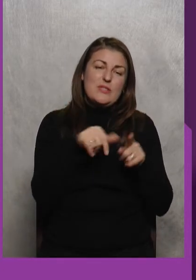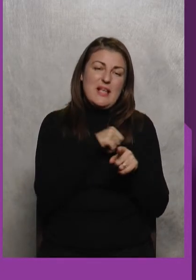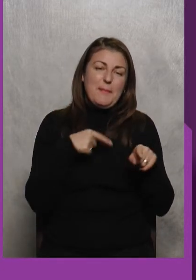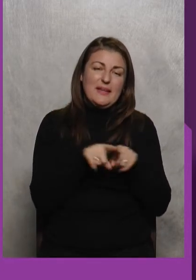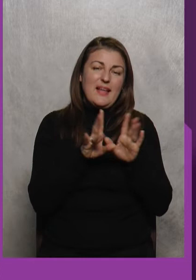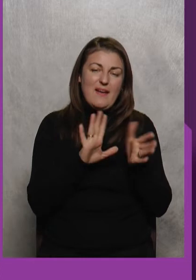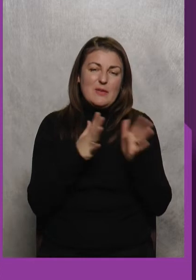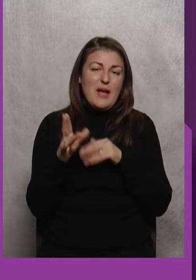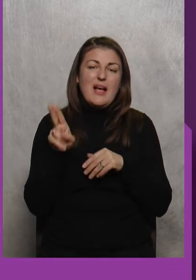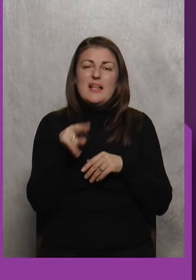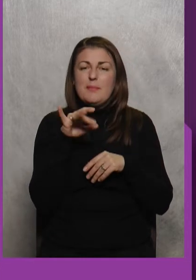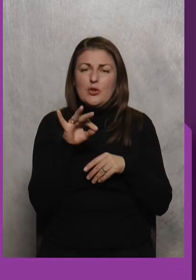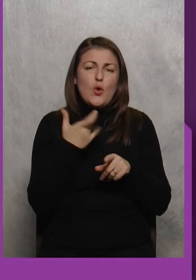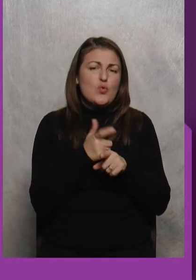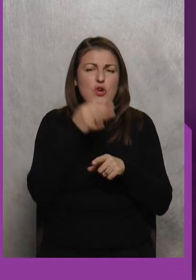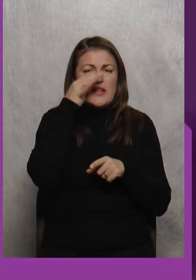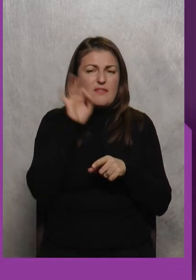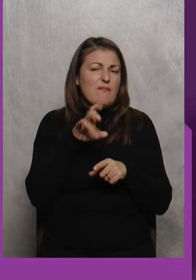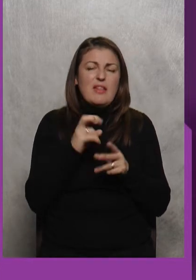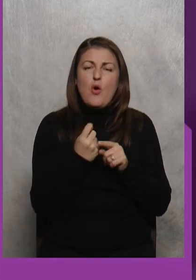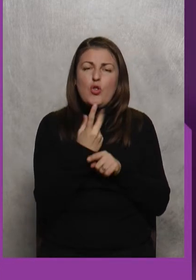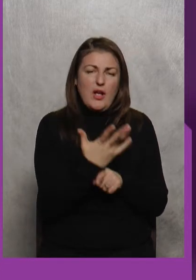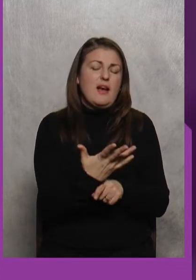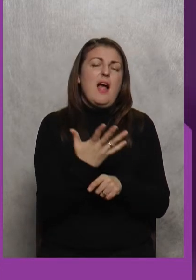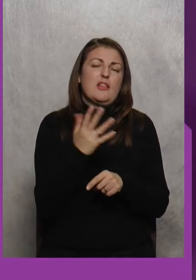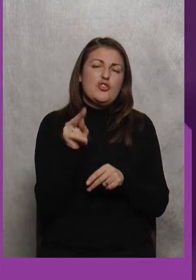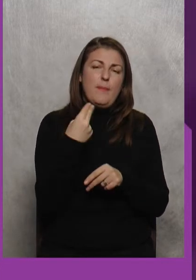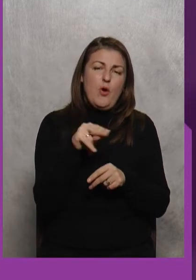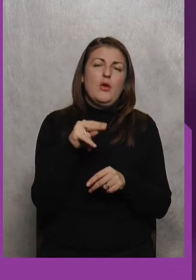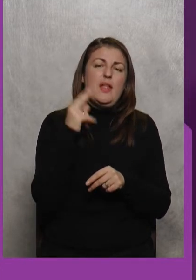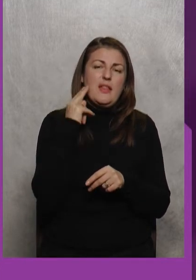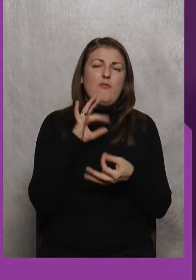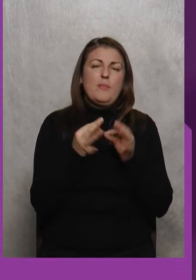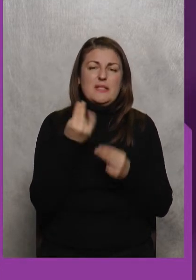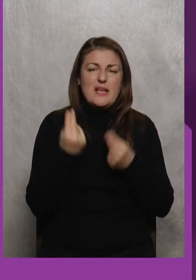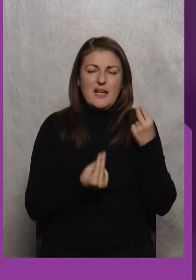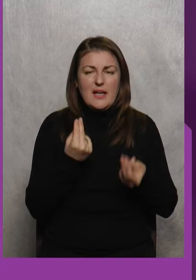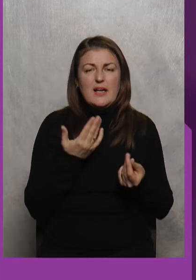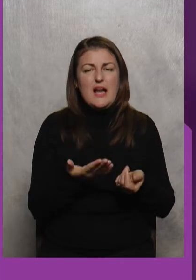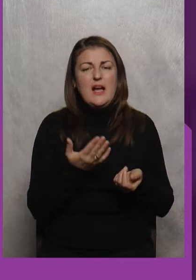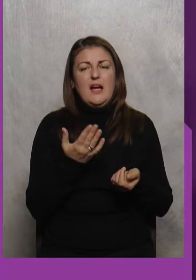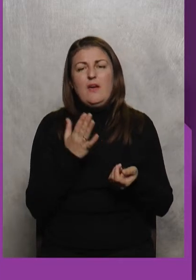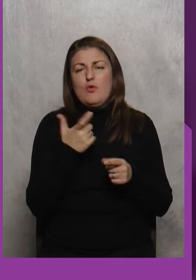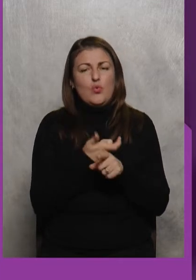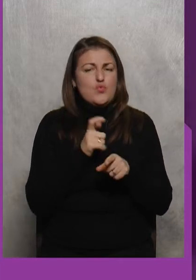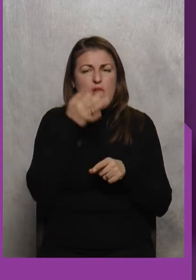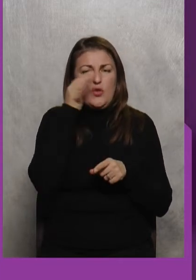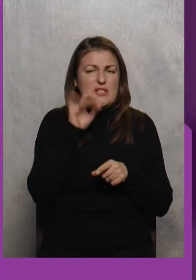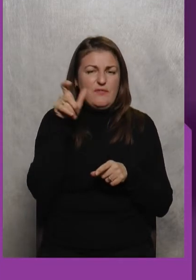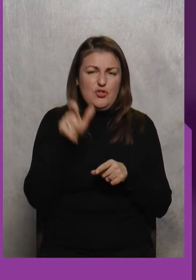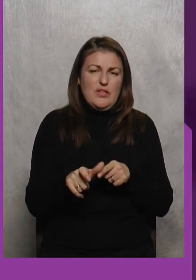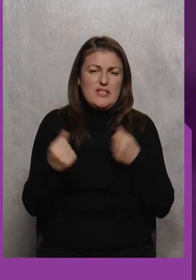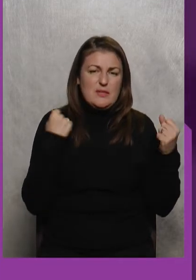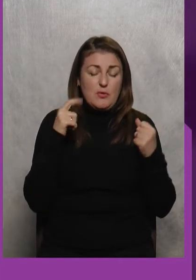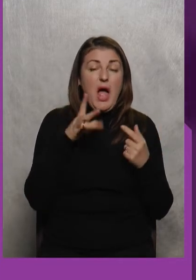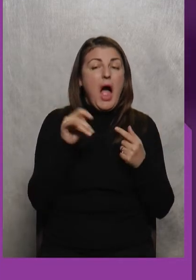Відбуватися Дмитра Дмитра Дмитра Чемпіон Діволімпійських ігр Та презер Діволімпійських ігр Дуже досвідчено Спортсмен А до